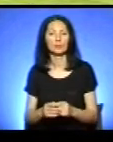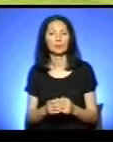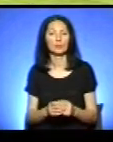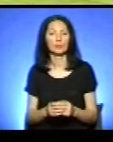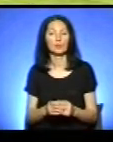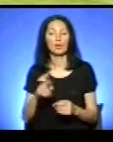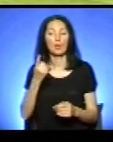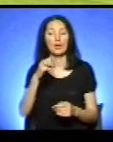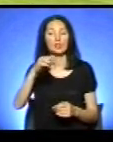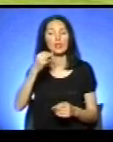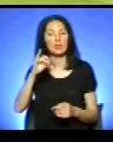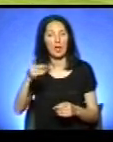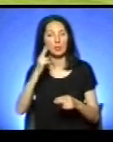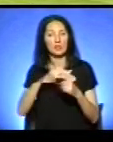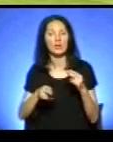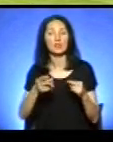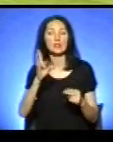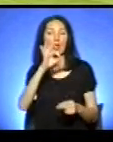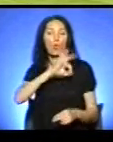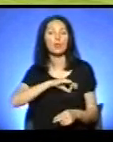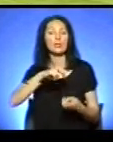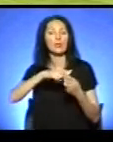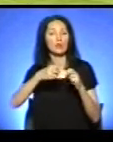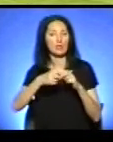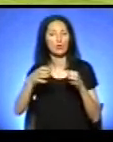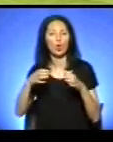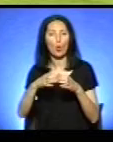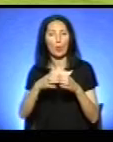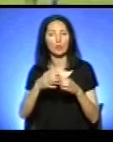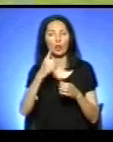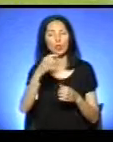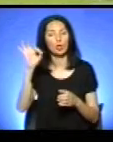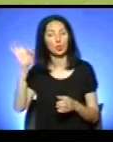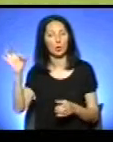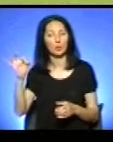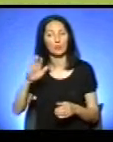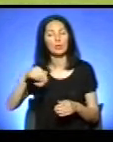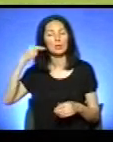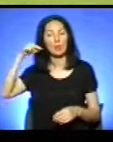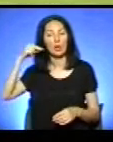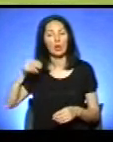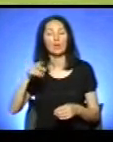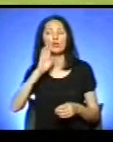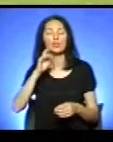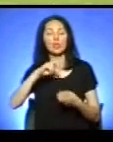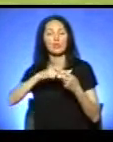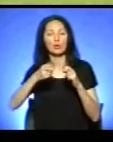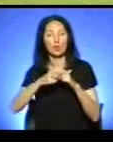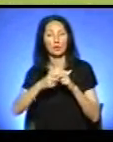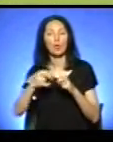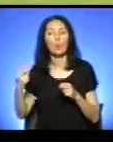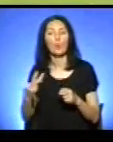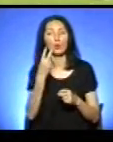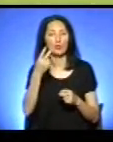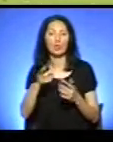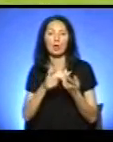Перший тайм завершився на користь Івано-Франківської команди 1-0. Після перерви дівчата з Івано-Франківщини подвоїли